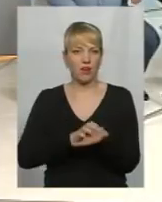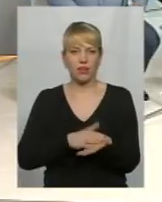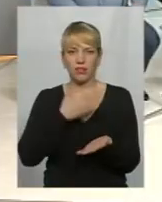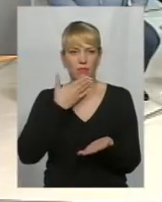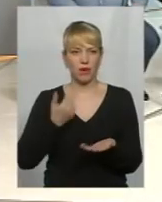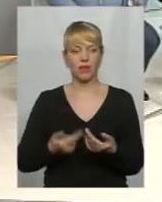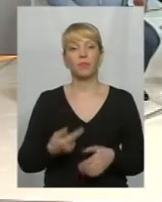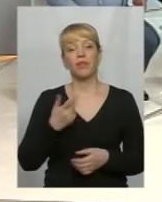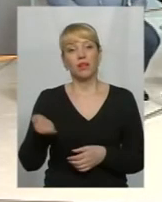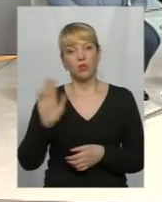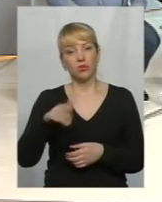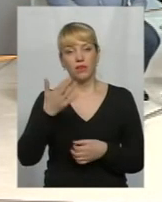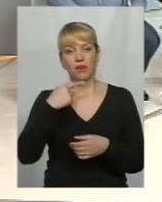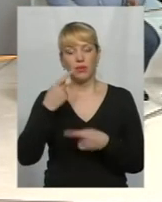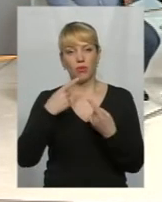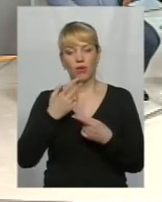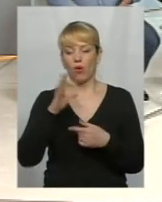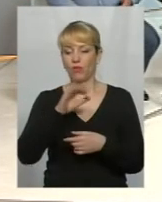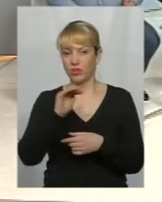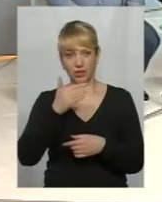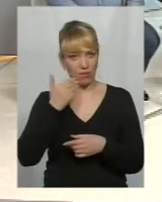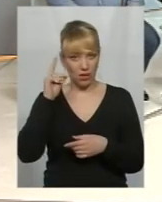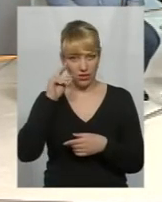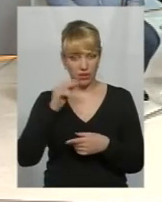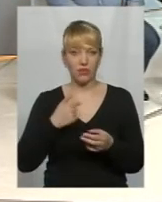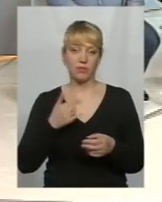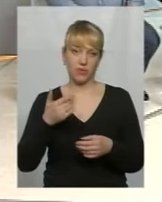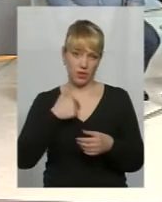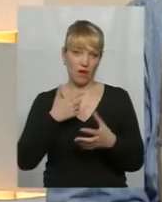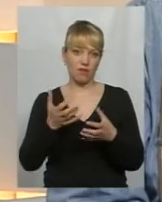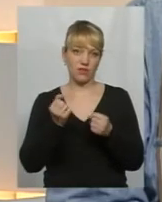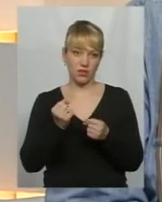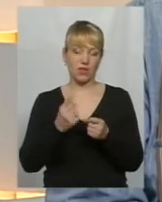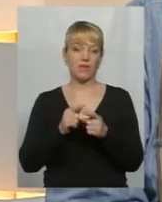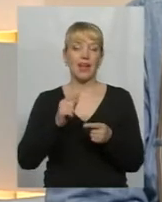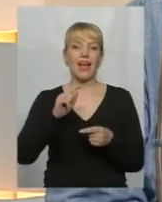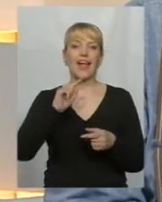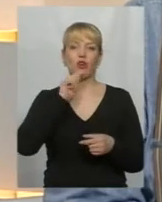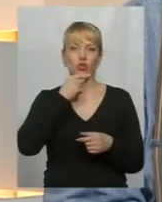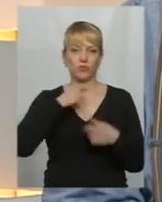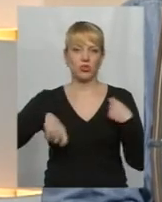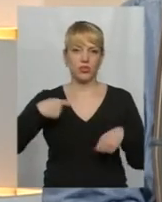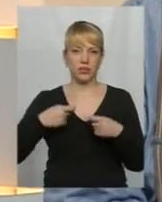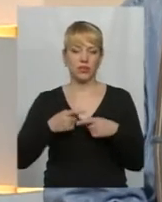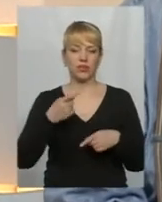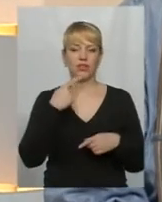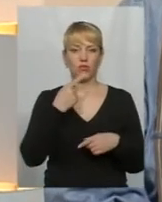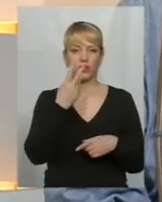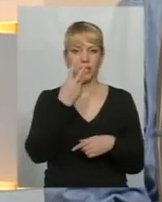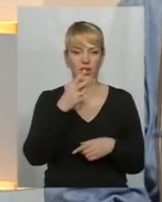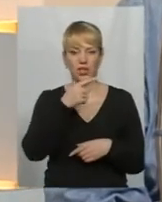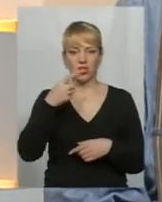тоді скажемо так. Кажемо, немає офіційної цифри. От я взяв тези деякі невеличкі. От економічні збитки. Гройсман говорить 34 мільярда.